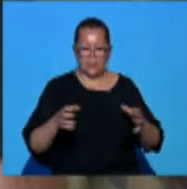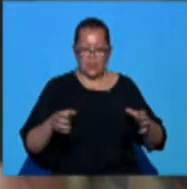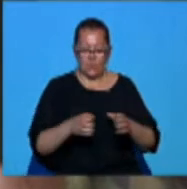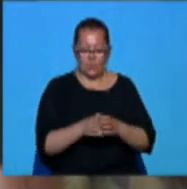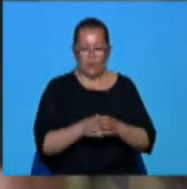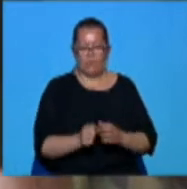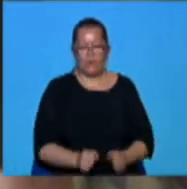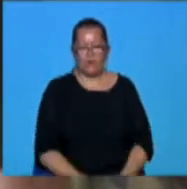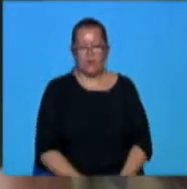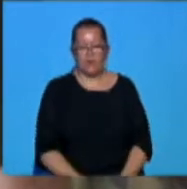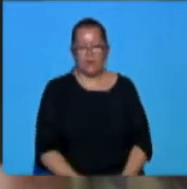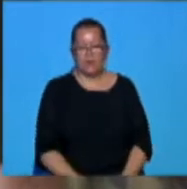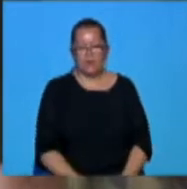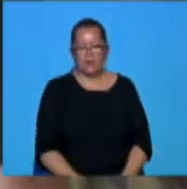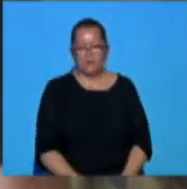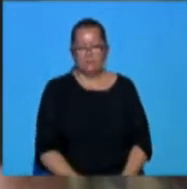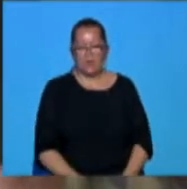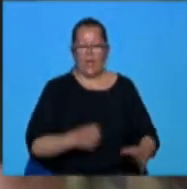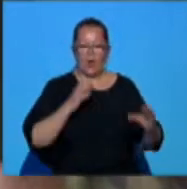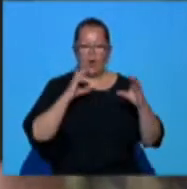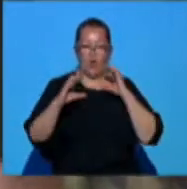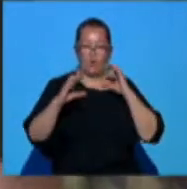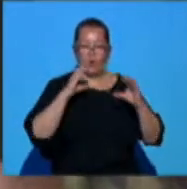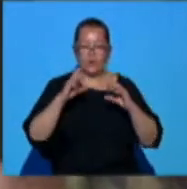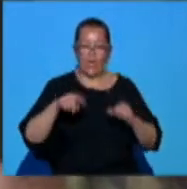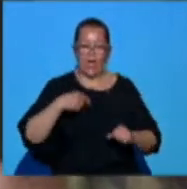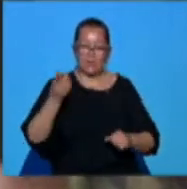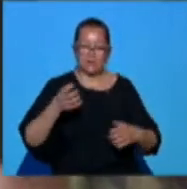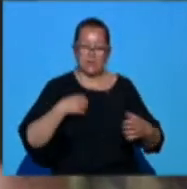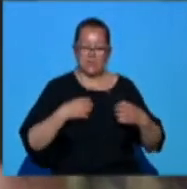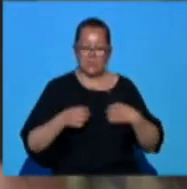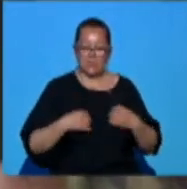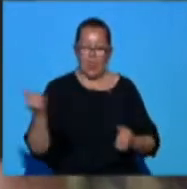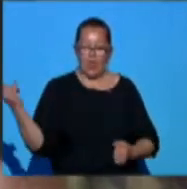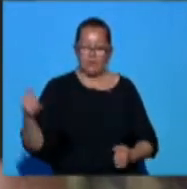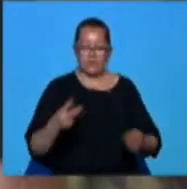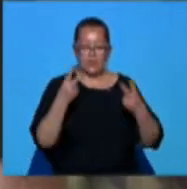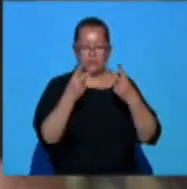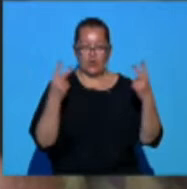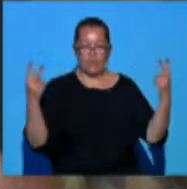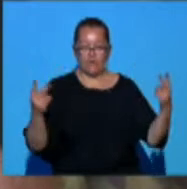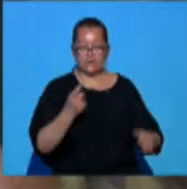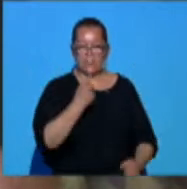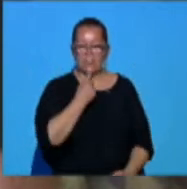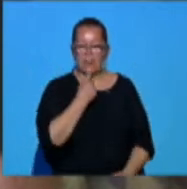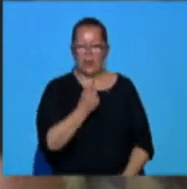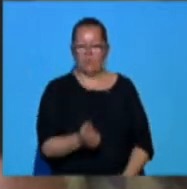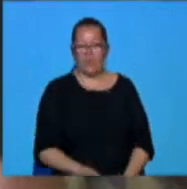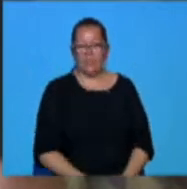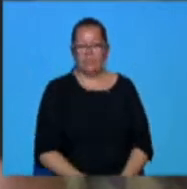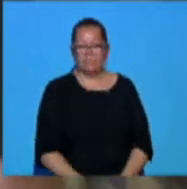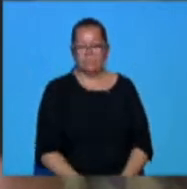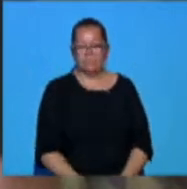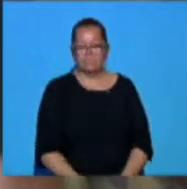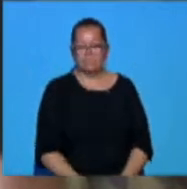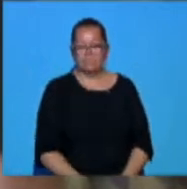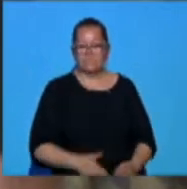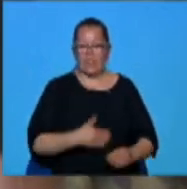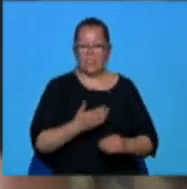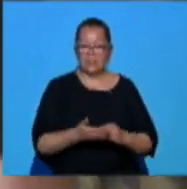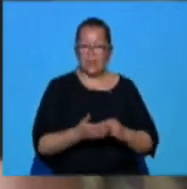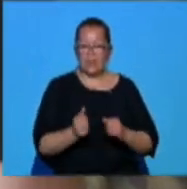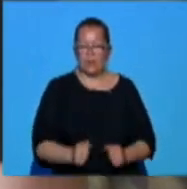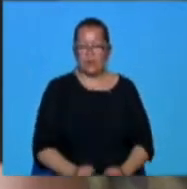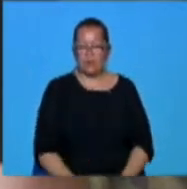festivaluri, cât și cu alte teatre, care mai apoi au venit și au vizitat Craiova. Dincolo de